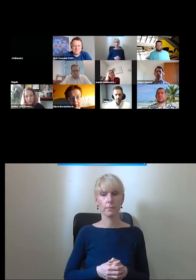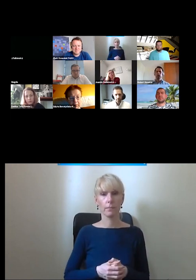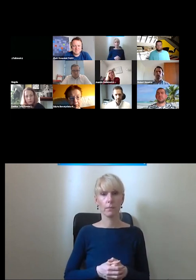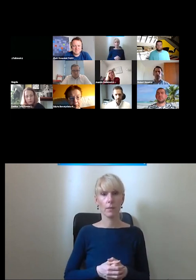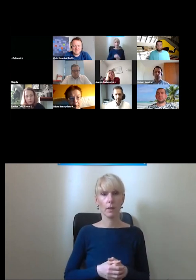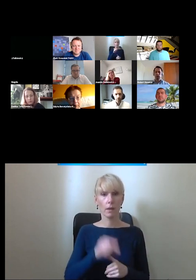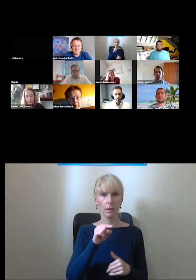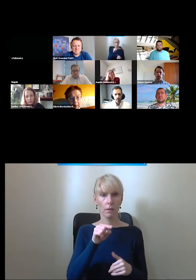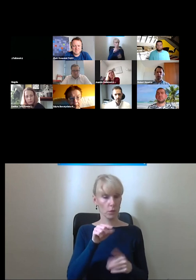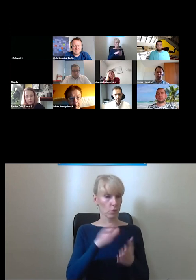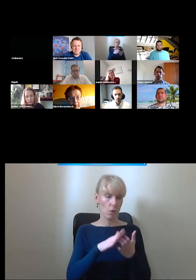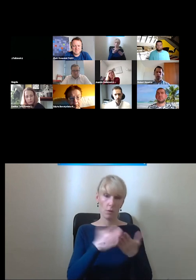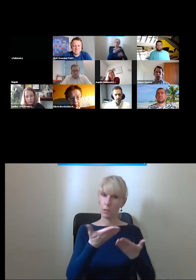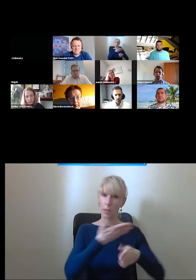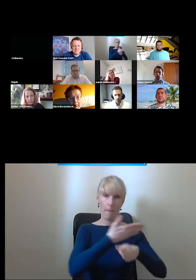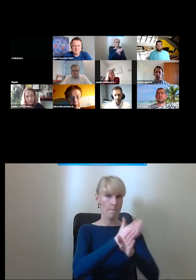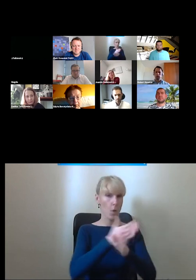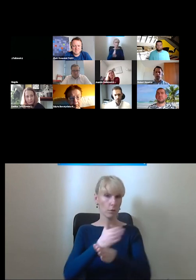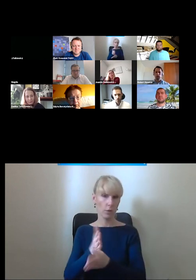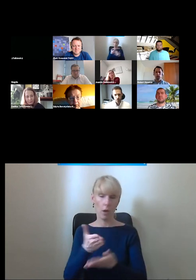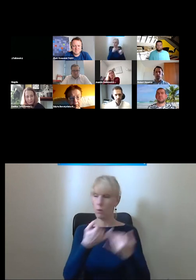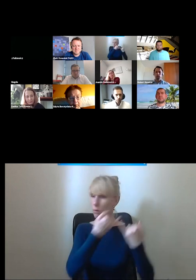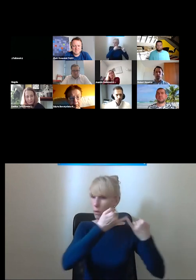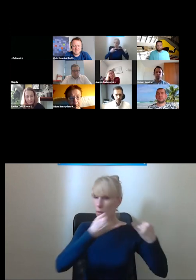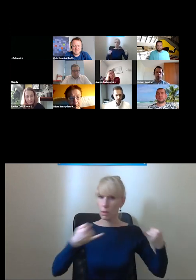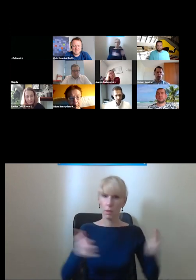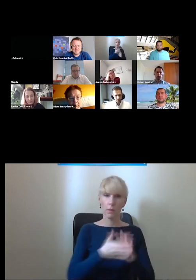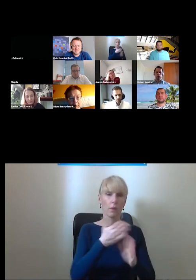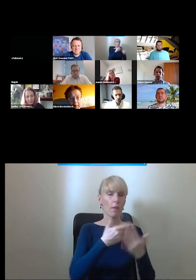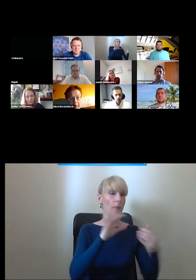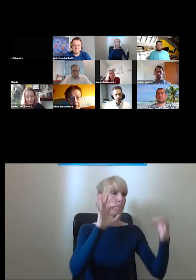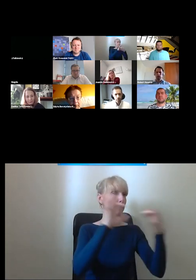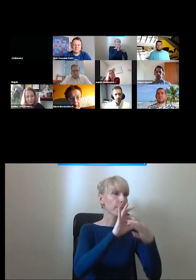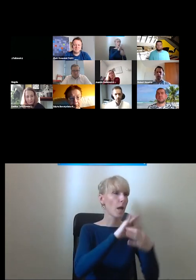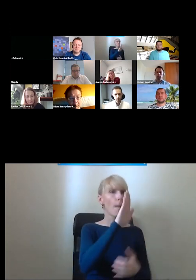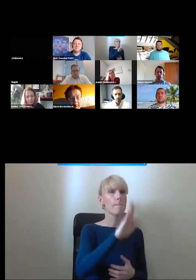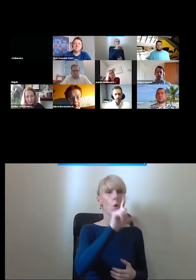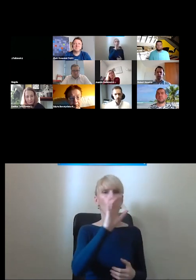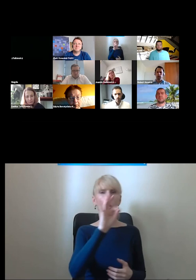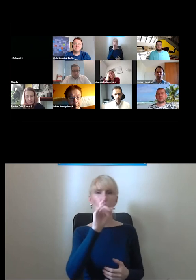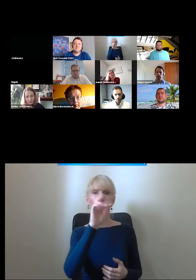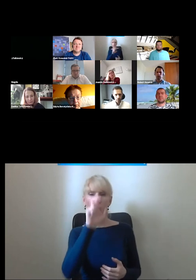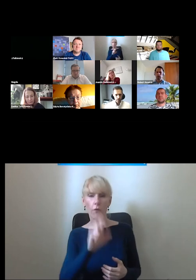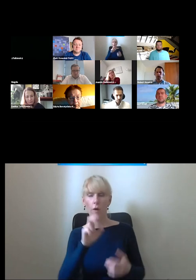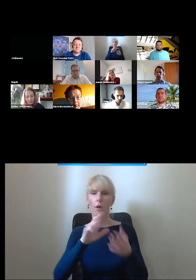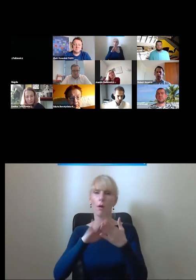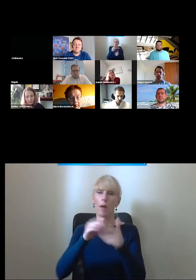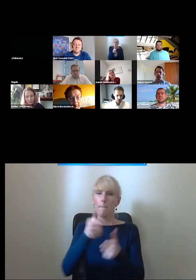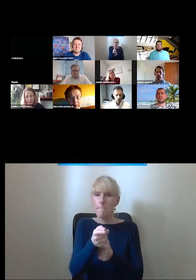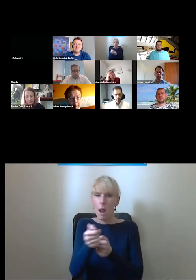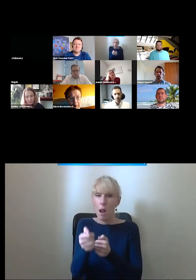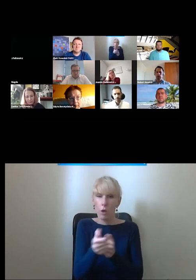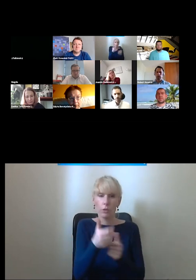inny podział na pilociki na połączenia bluetooth do 10 metrów z windą żeby osoby które chcą